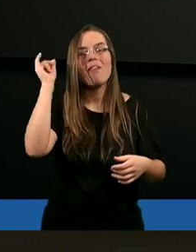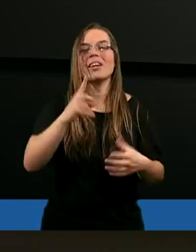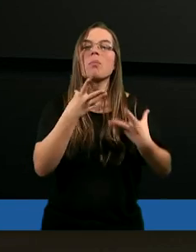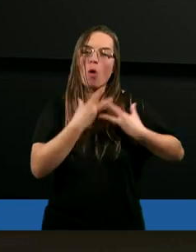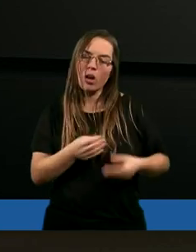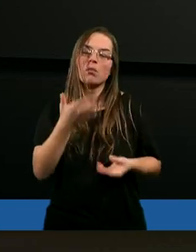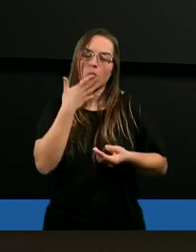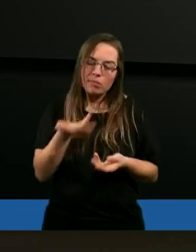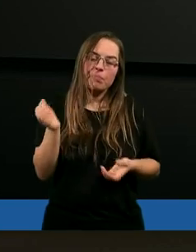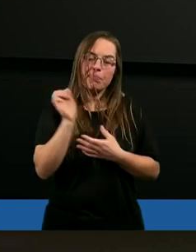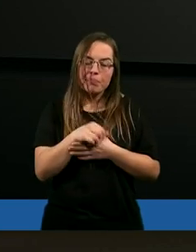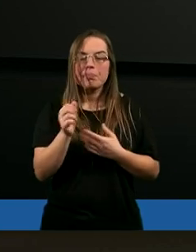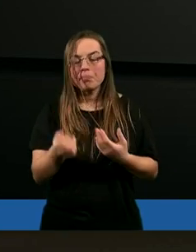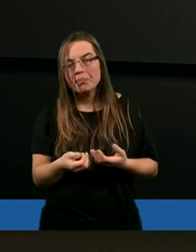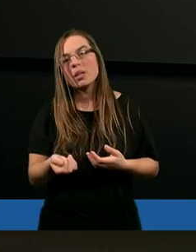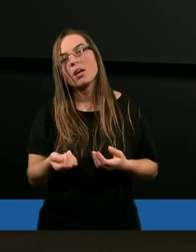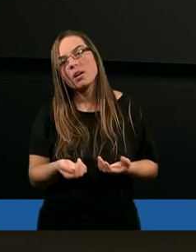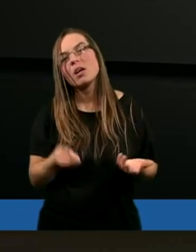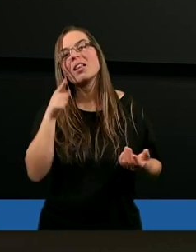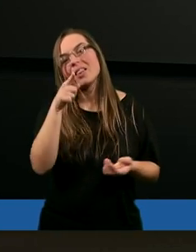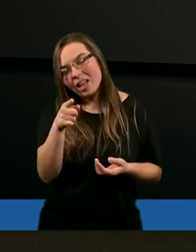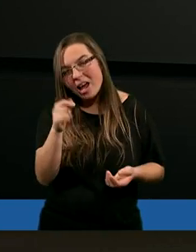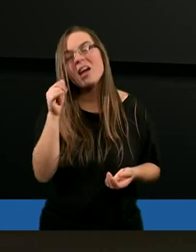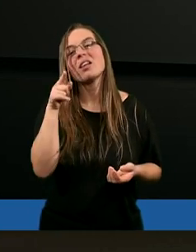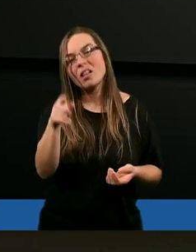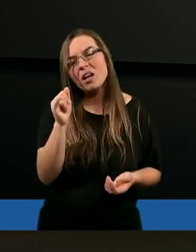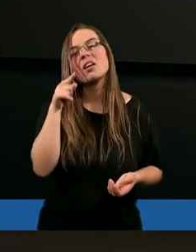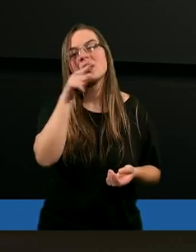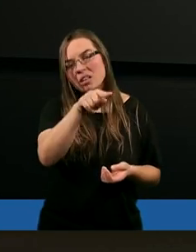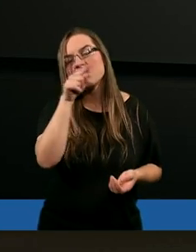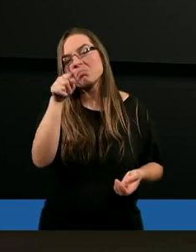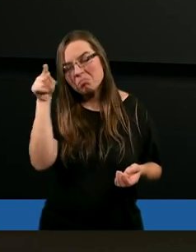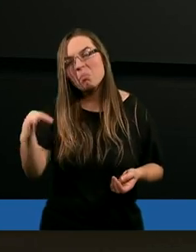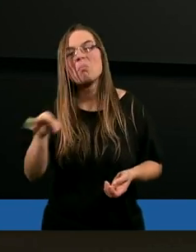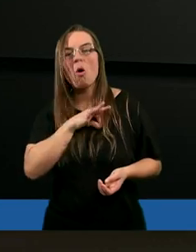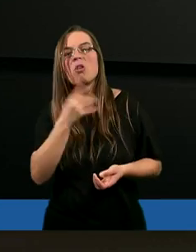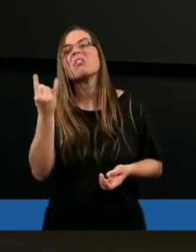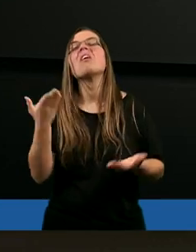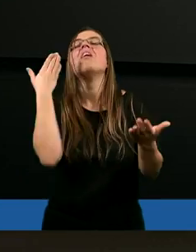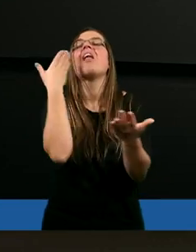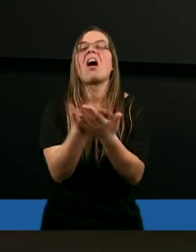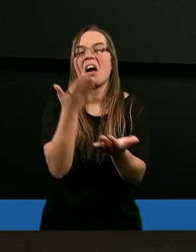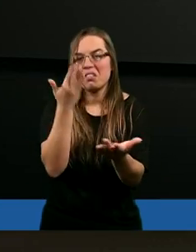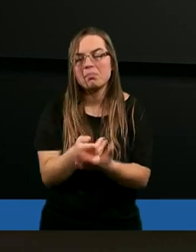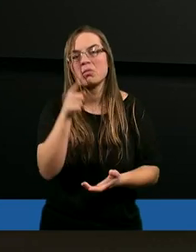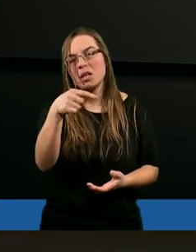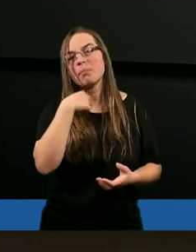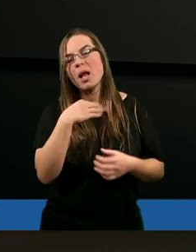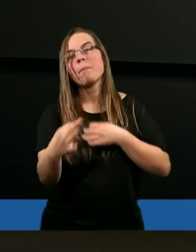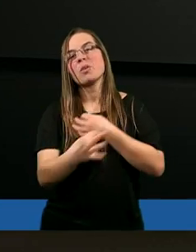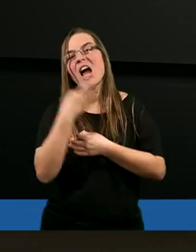politowaniem i mówi Ty i Ty i Ty, moje dziecko, dlaczego Ty mnie